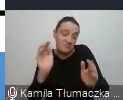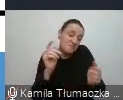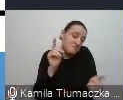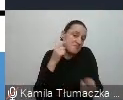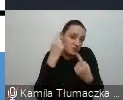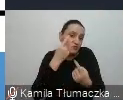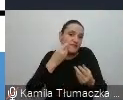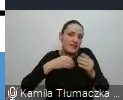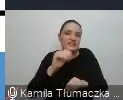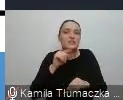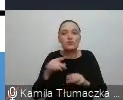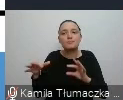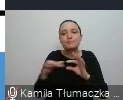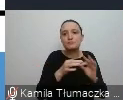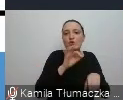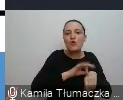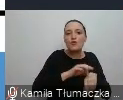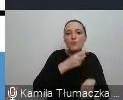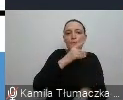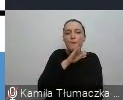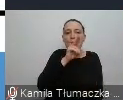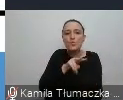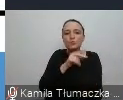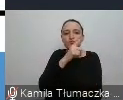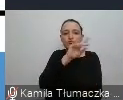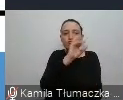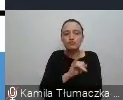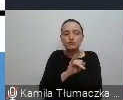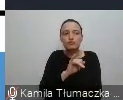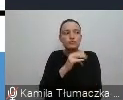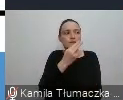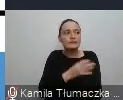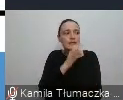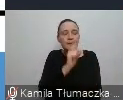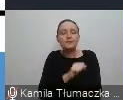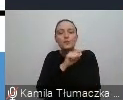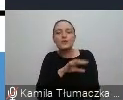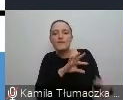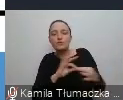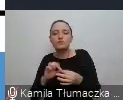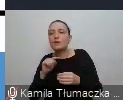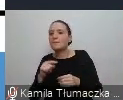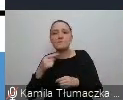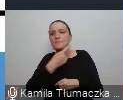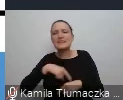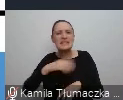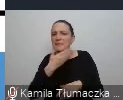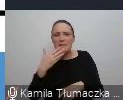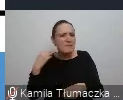znów nawiązując do wystąpienia pani dr Budzińskiej, że nie mamy prawa używać metod,